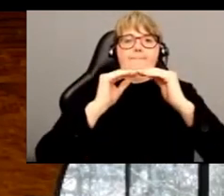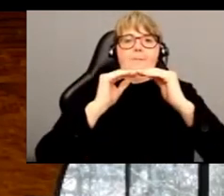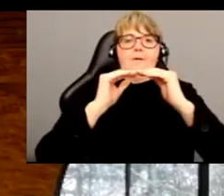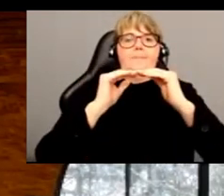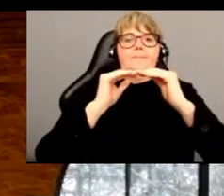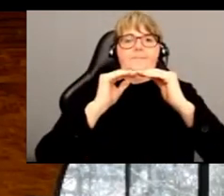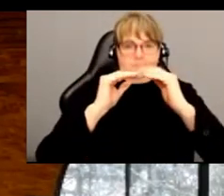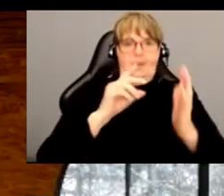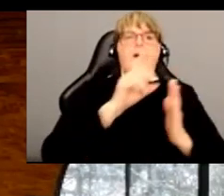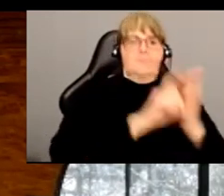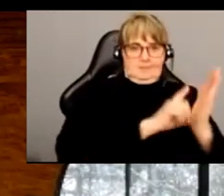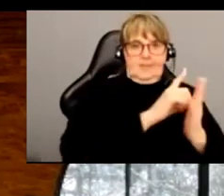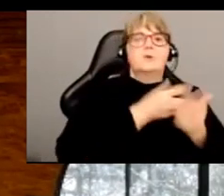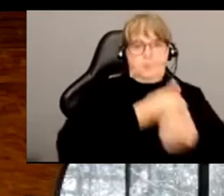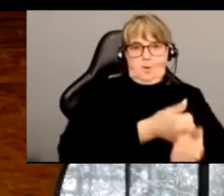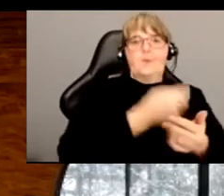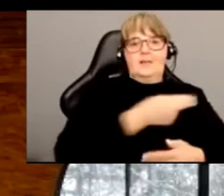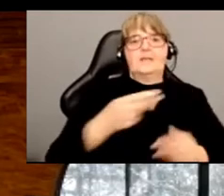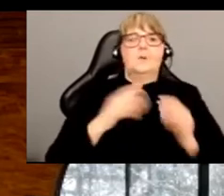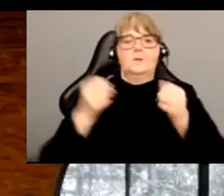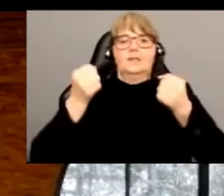C'est la discrimination en fonction du handicap.